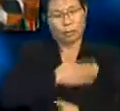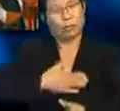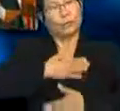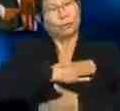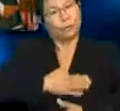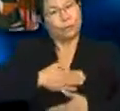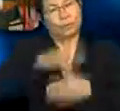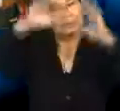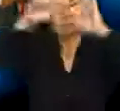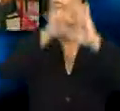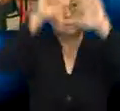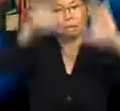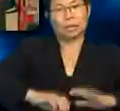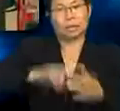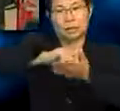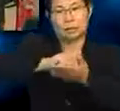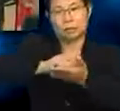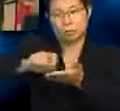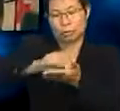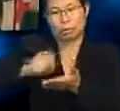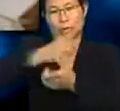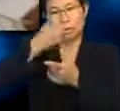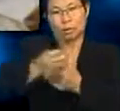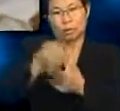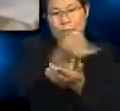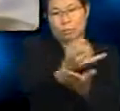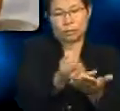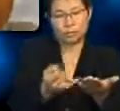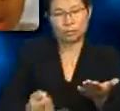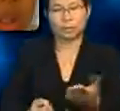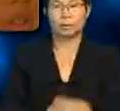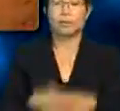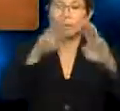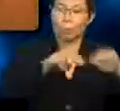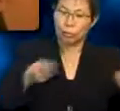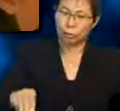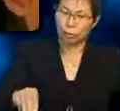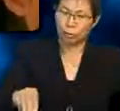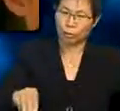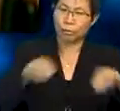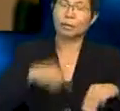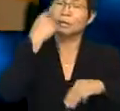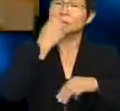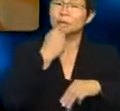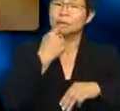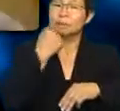secara menulis atau melukis. Murid-murid, siapa tahu apa yang